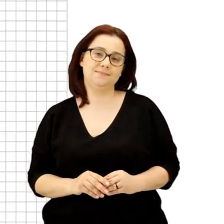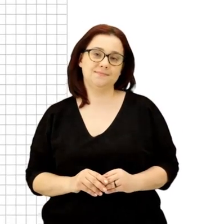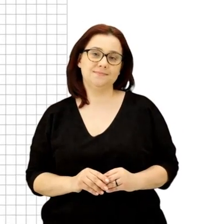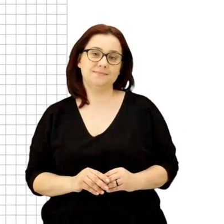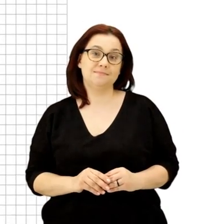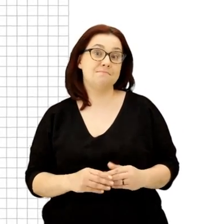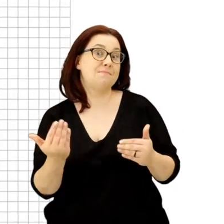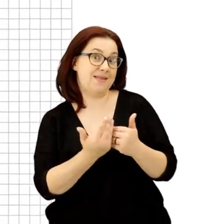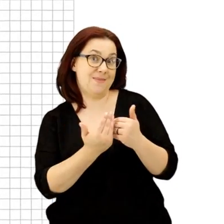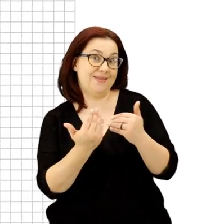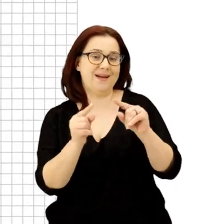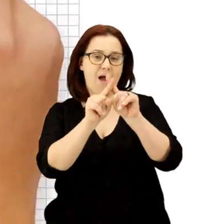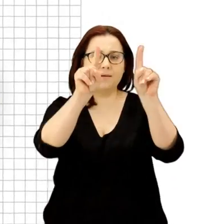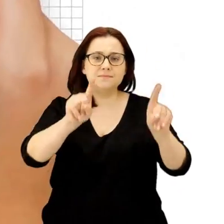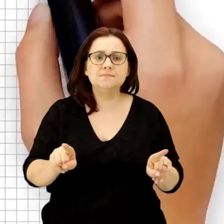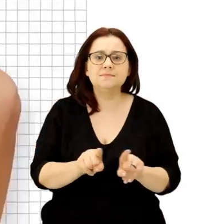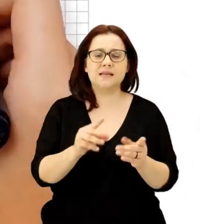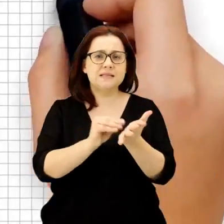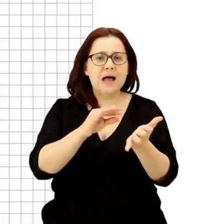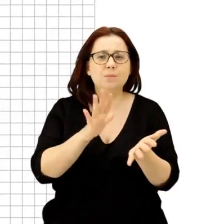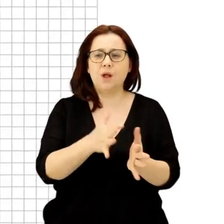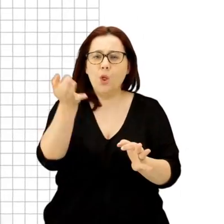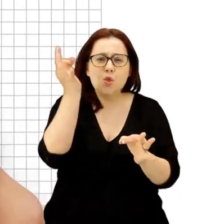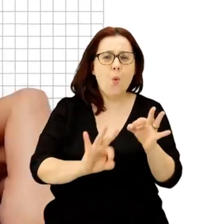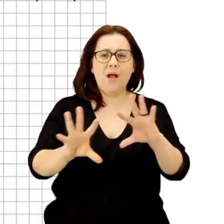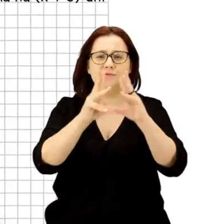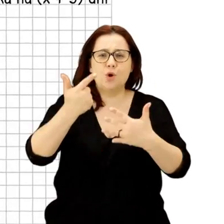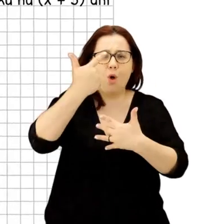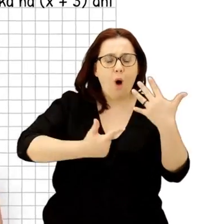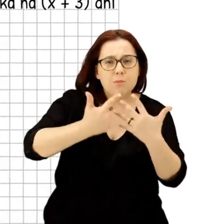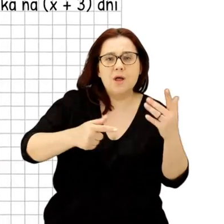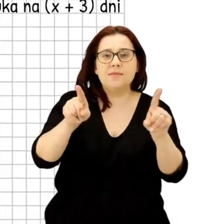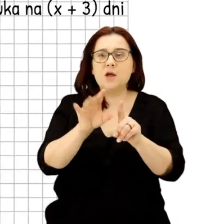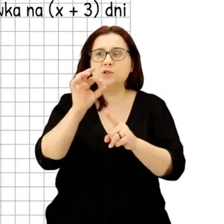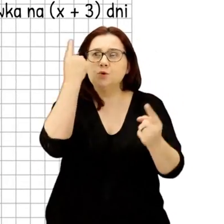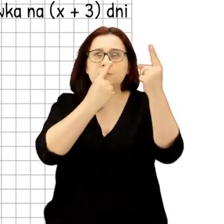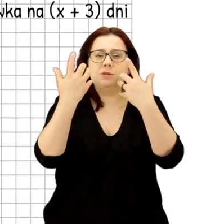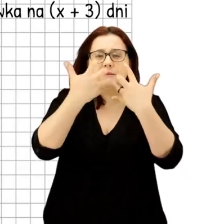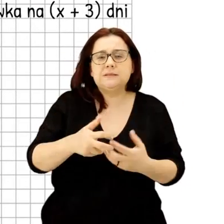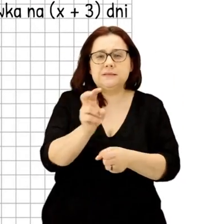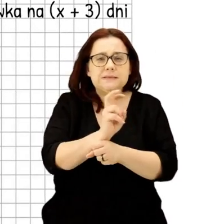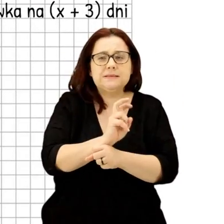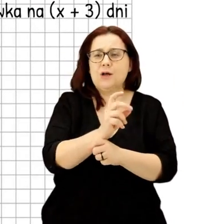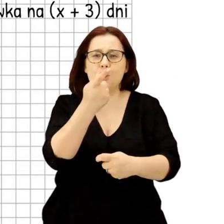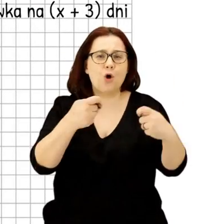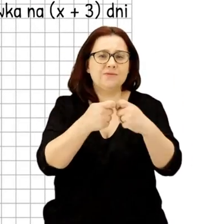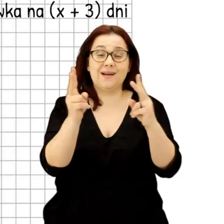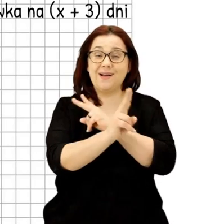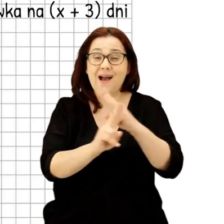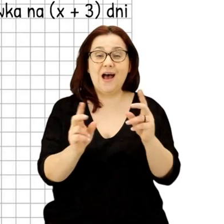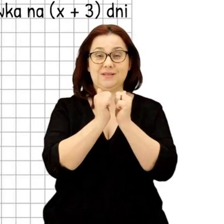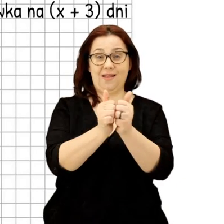A w arkuszu z matematyki zapisać wszystkie obliczenia albo przedstawić cały tok rozumowania w rozwiązaniu każdego zadania z treścią.